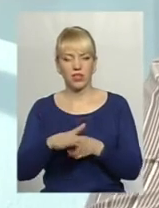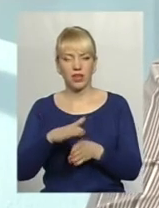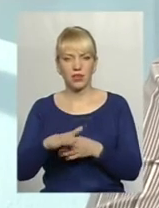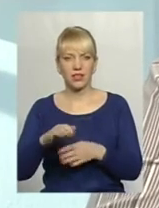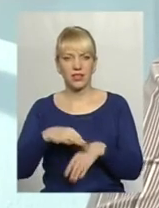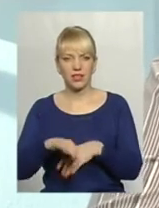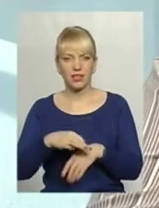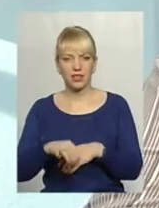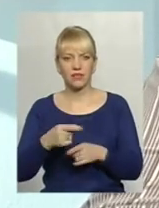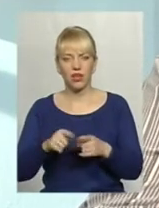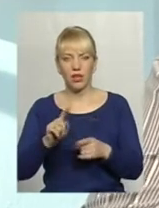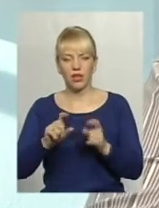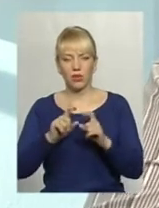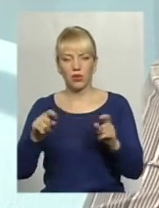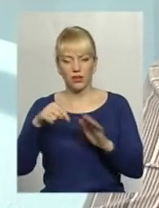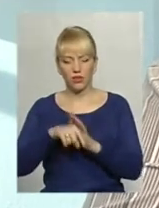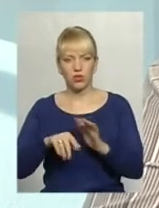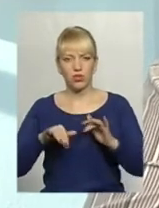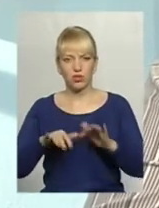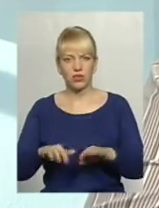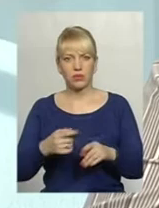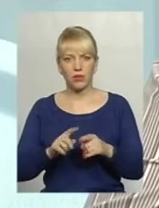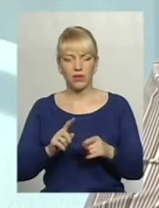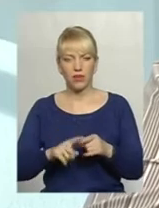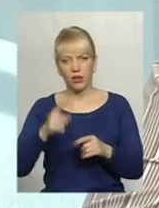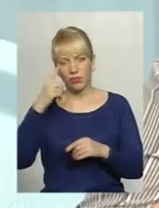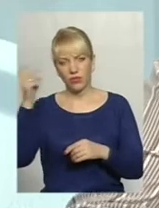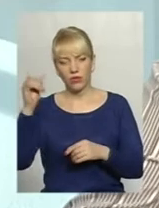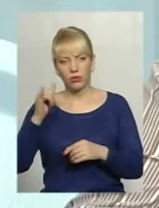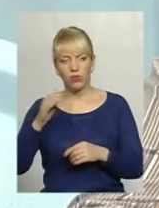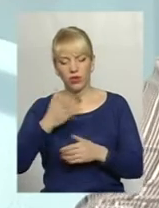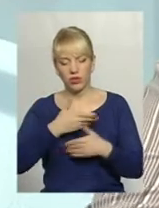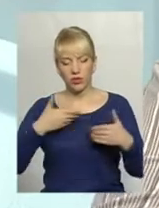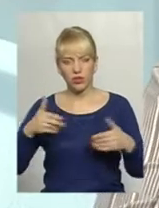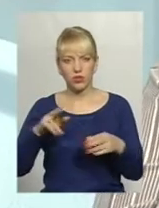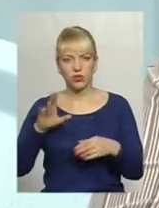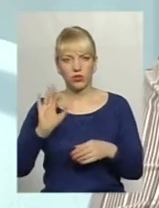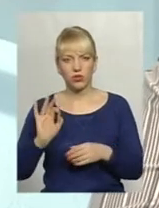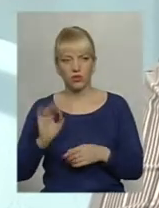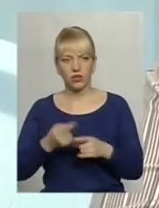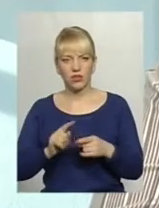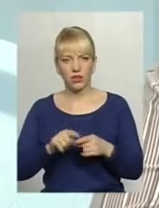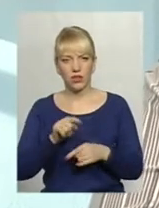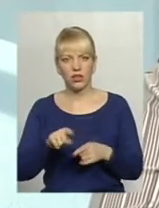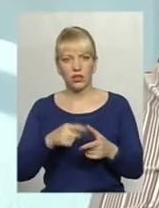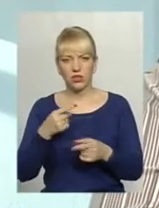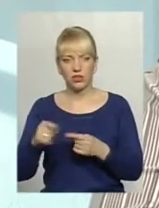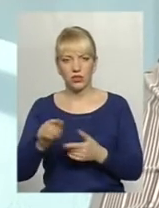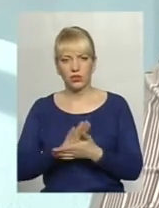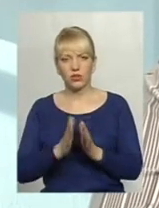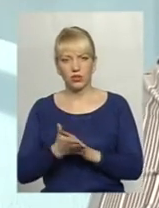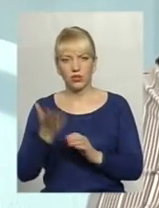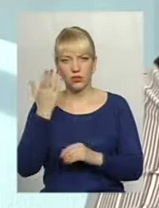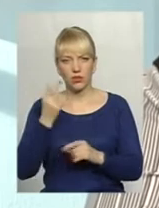Відповідно, органи внутрішніх справ вже повідомляють нас щодо тієї чи іншої ситуації, коли